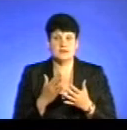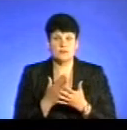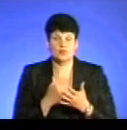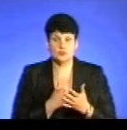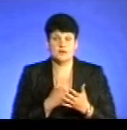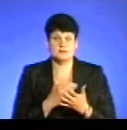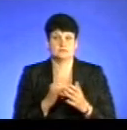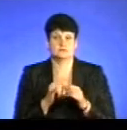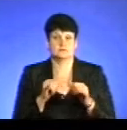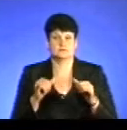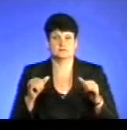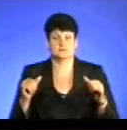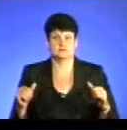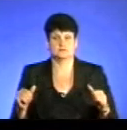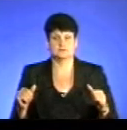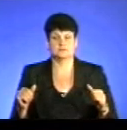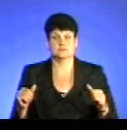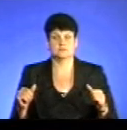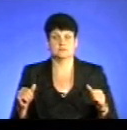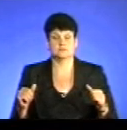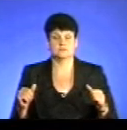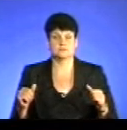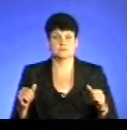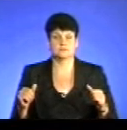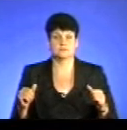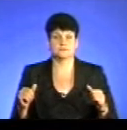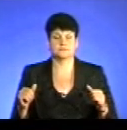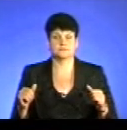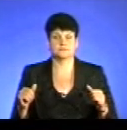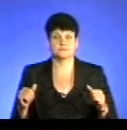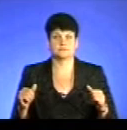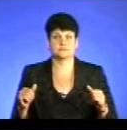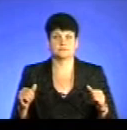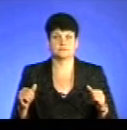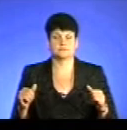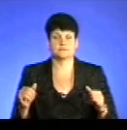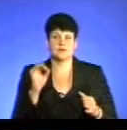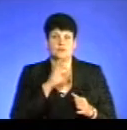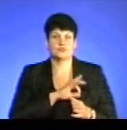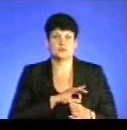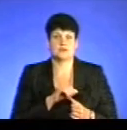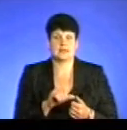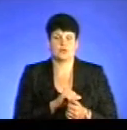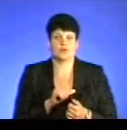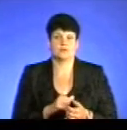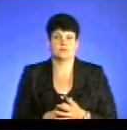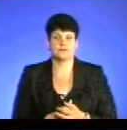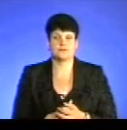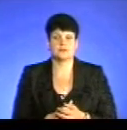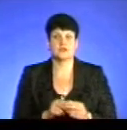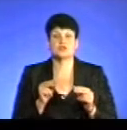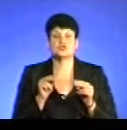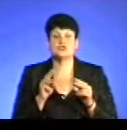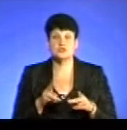вживання наркотичних речовин. Чим